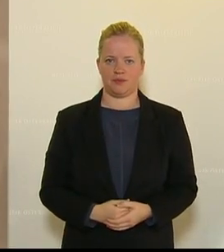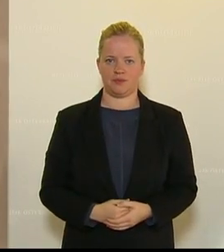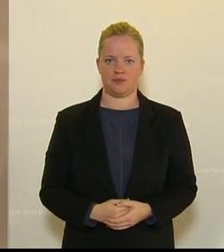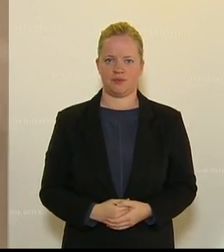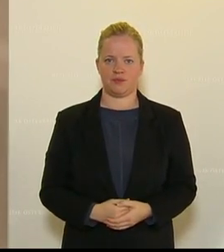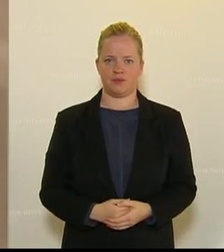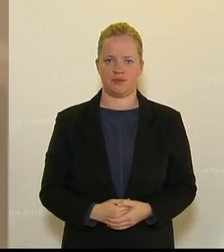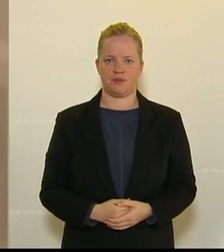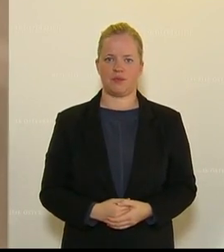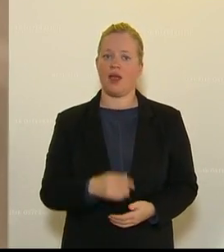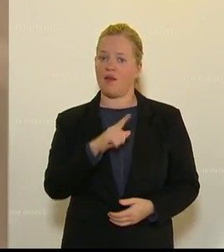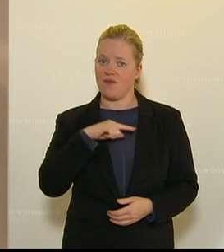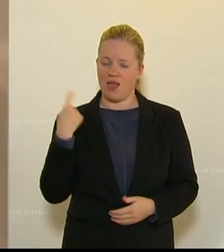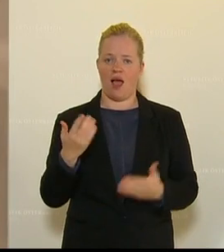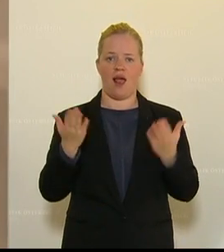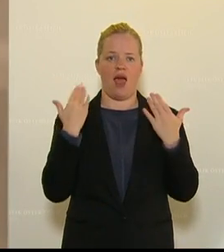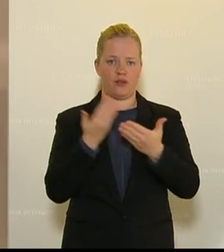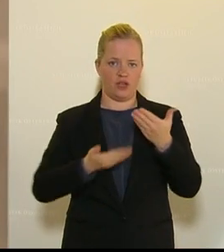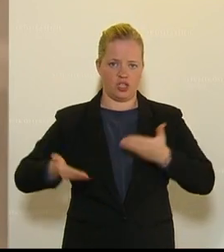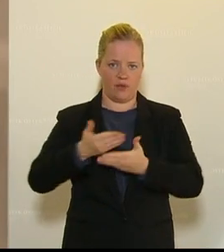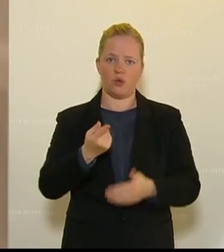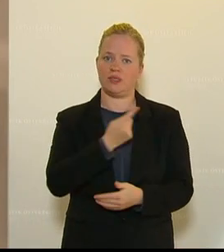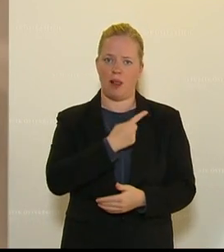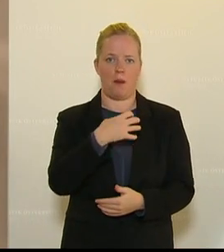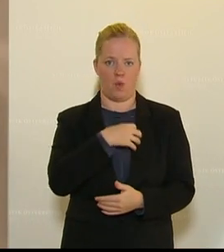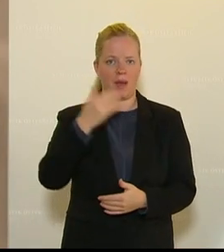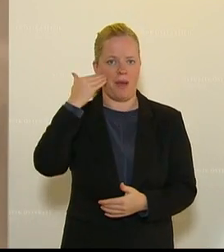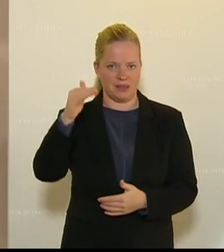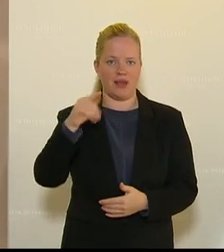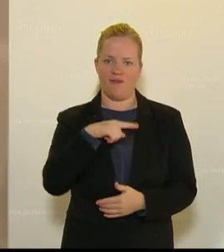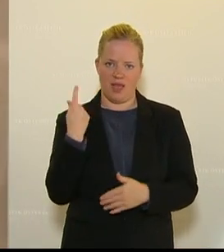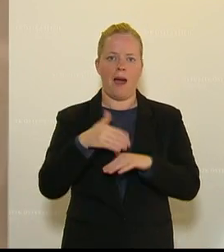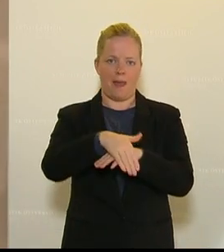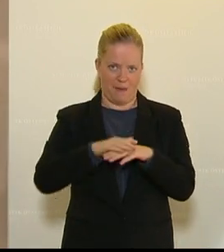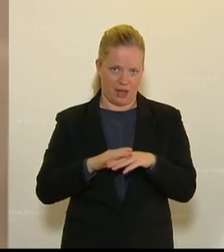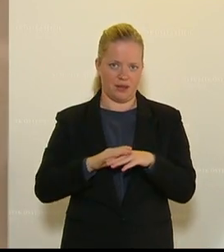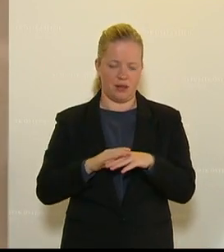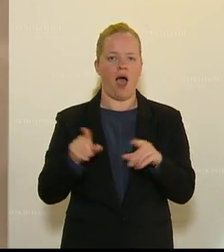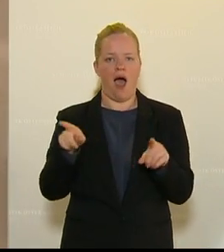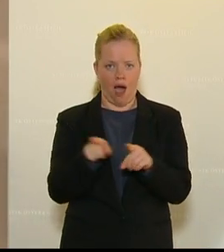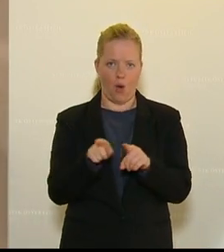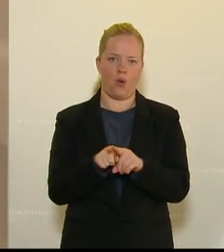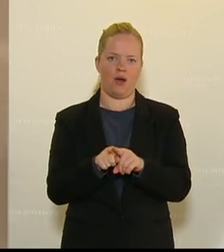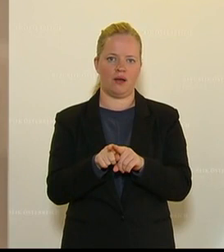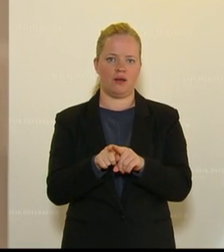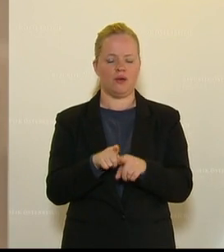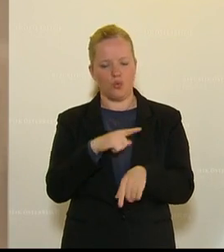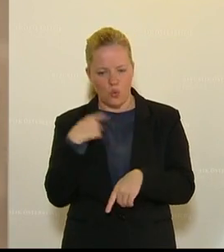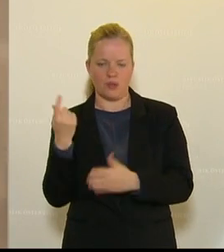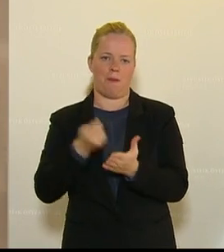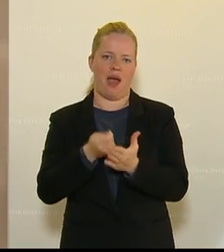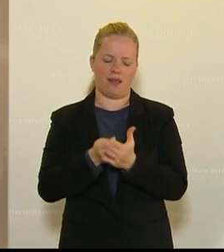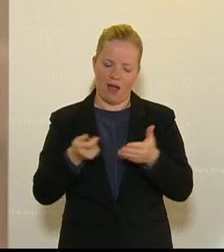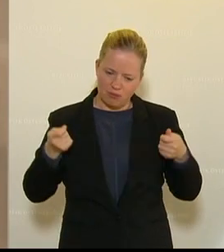Auch wir in der Landwirtschaft und auch als Bürgermeister, wir, die Gemeinden, werden hier natürlich auch unseren